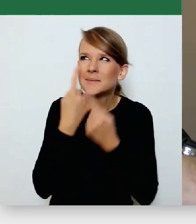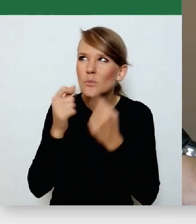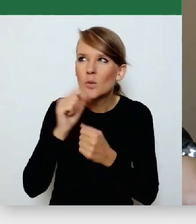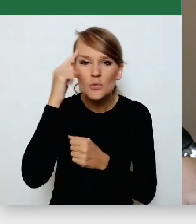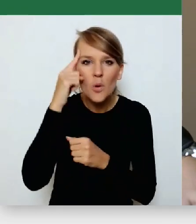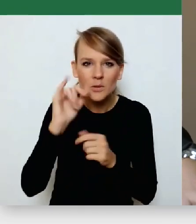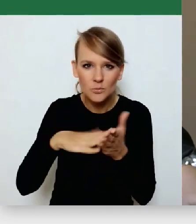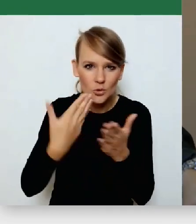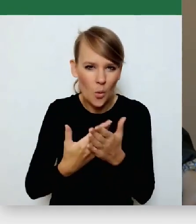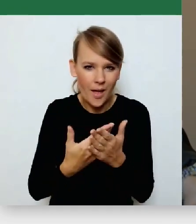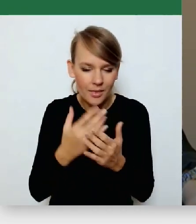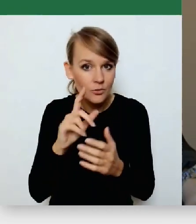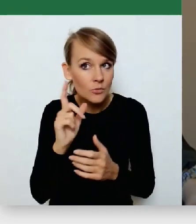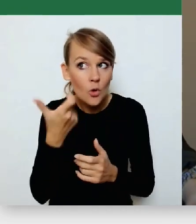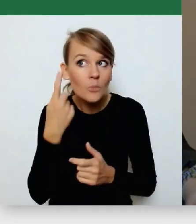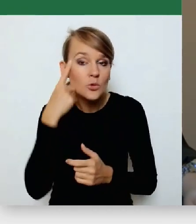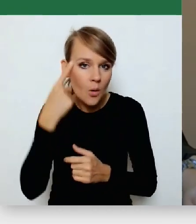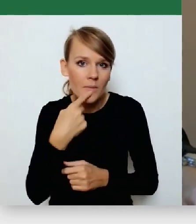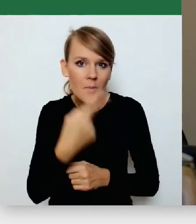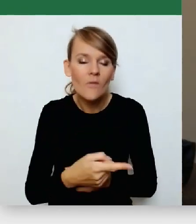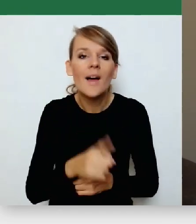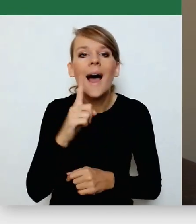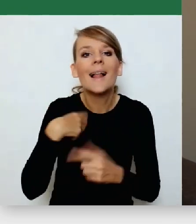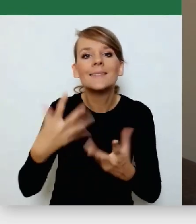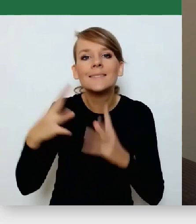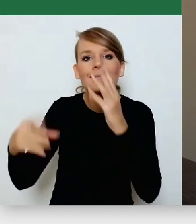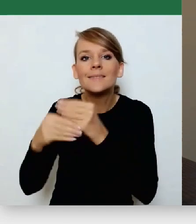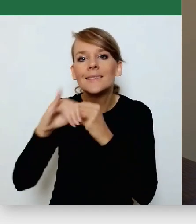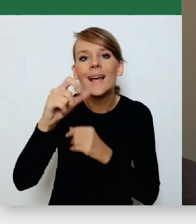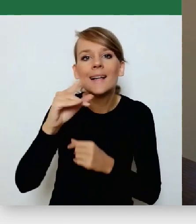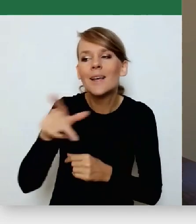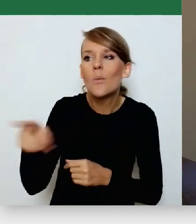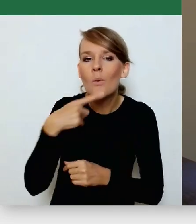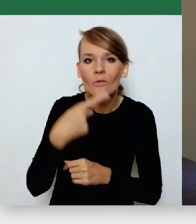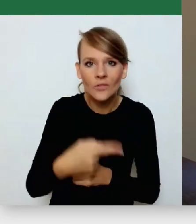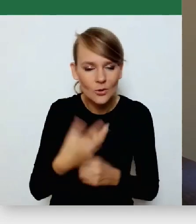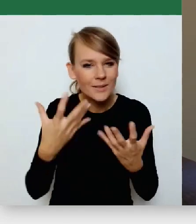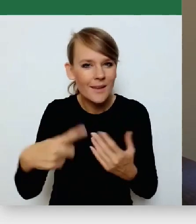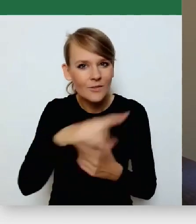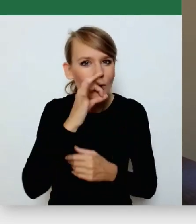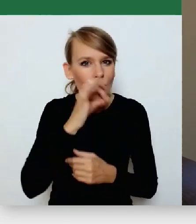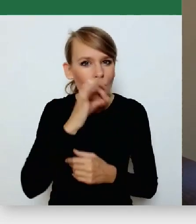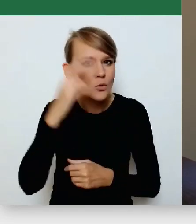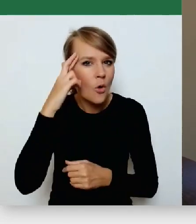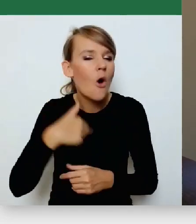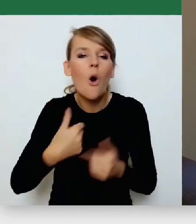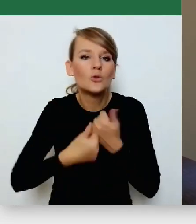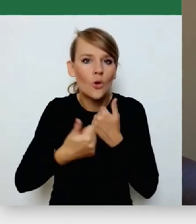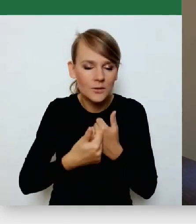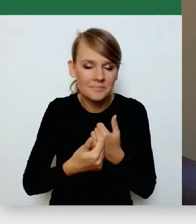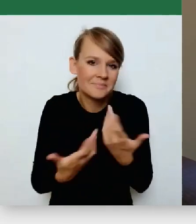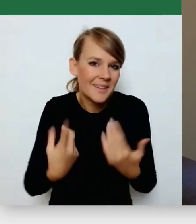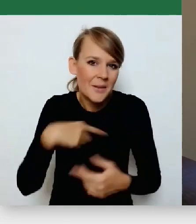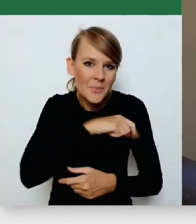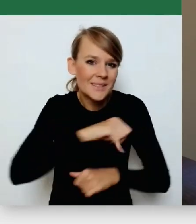jeszcze do tego, co Jacek powiedział, żebyście zrozumieli, o co mi chodziło w tym. Ja zakładam, że tak jak my samorządowcy popełniamy błędy, tak samo